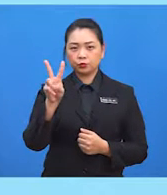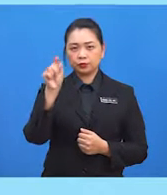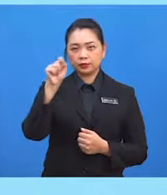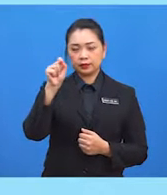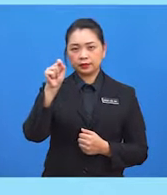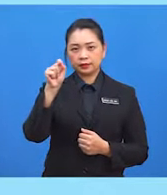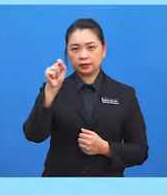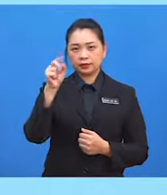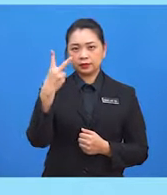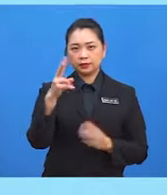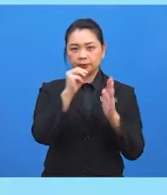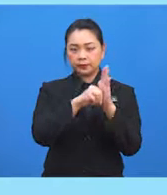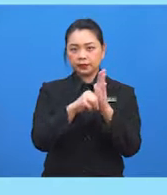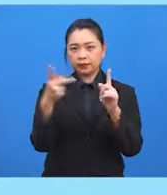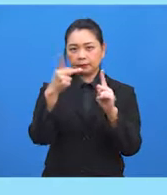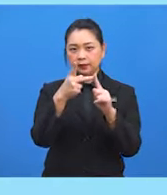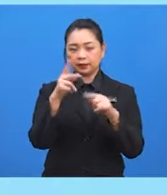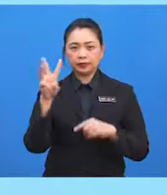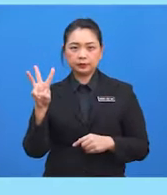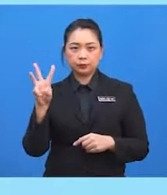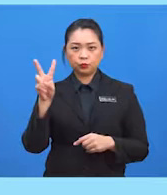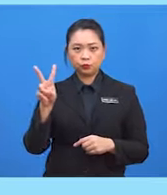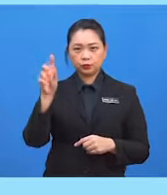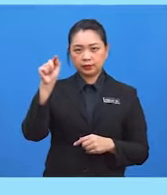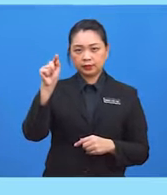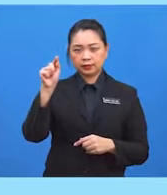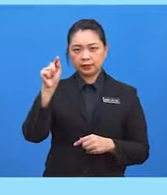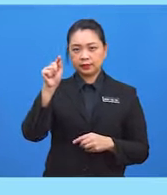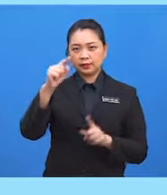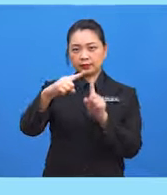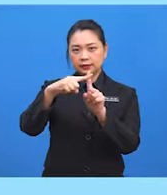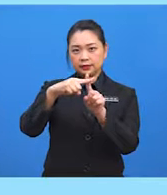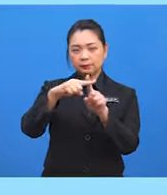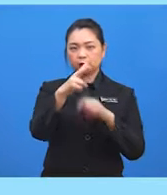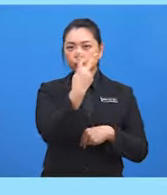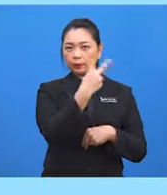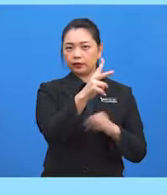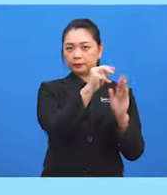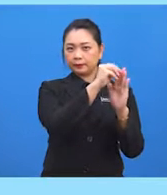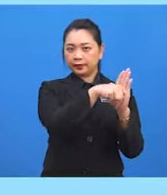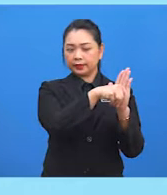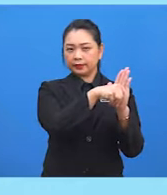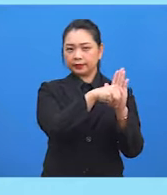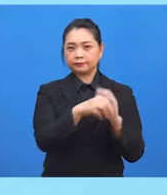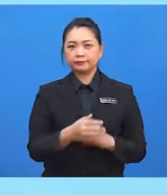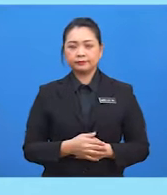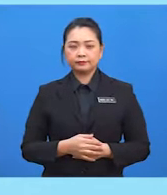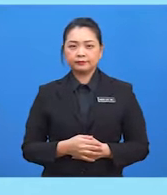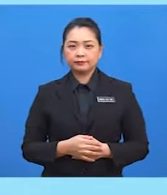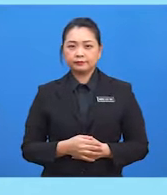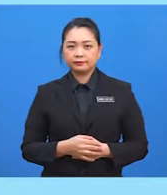62 darjah tambah 12 minit. Bersamaan dengan